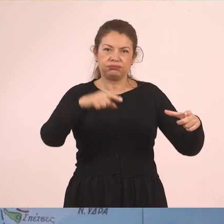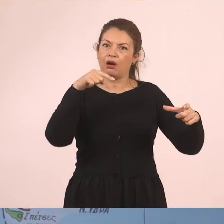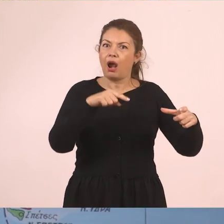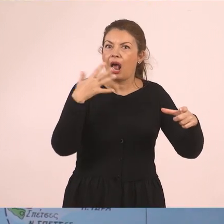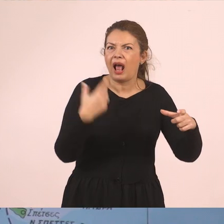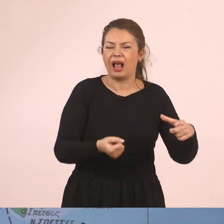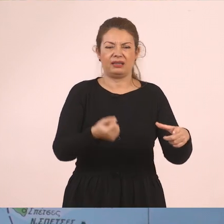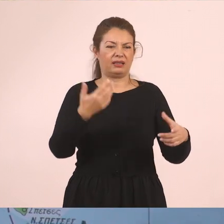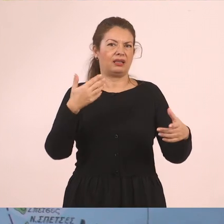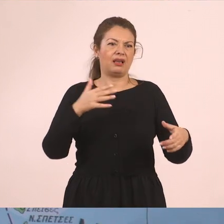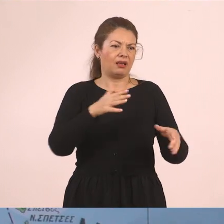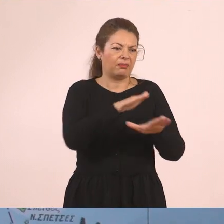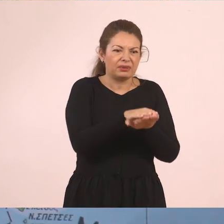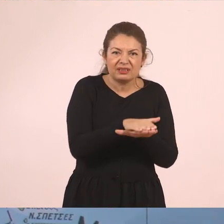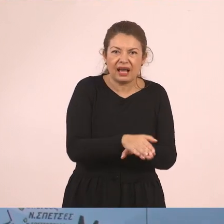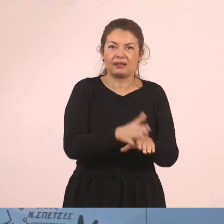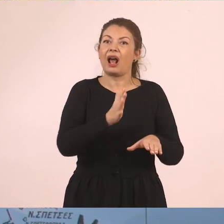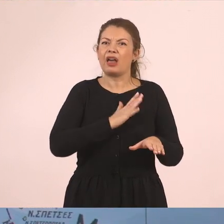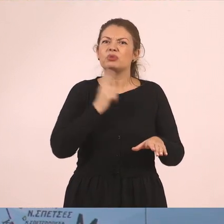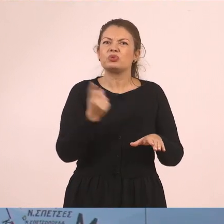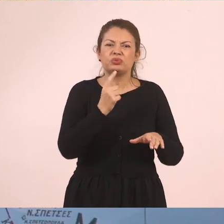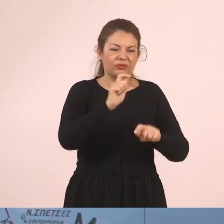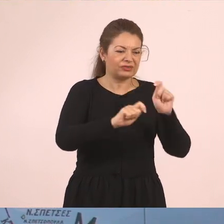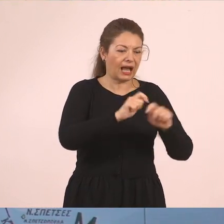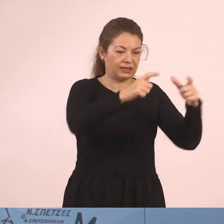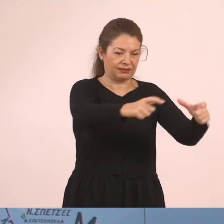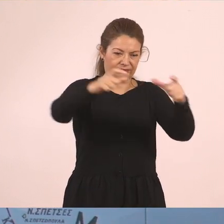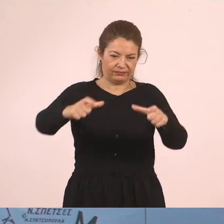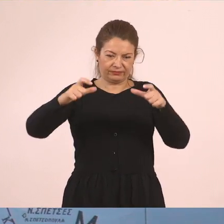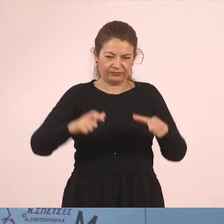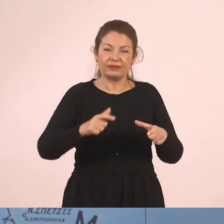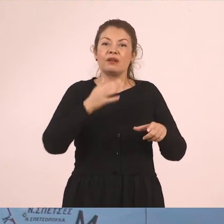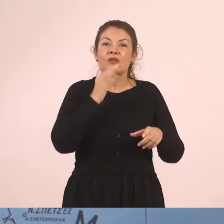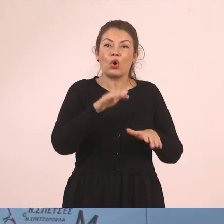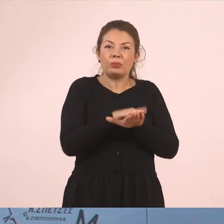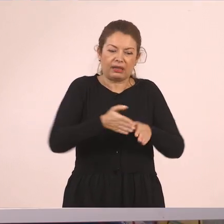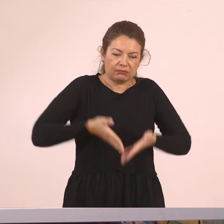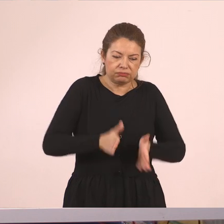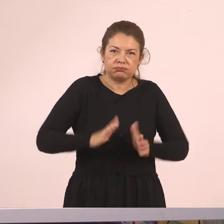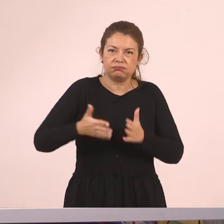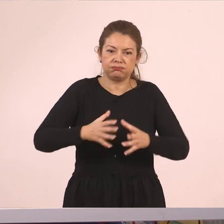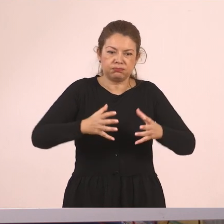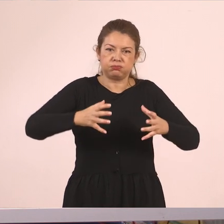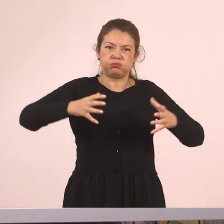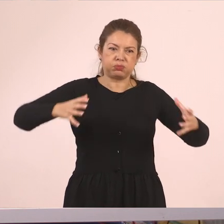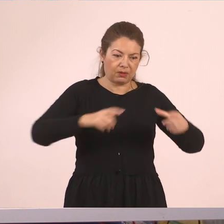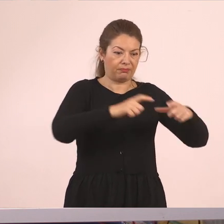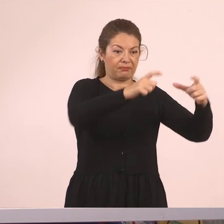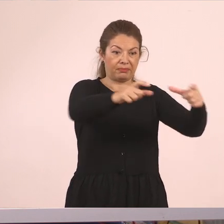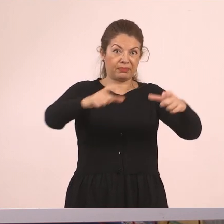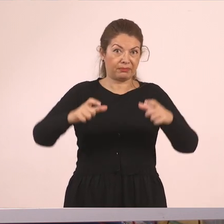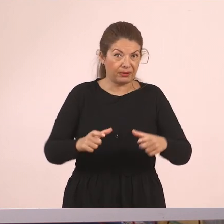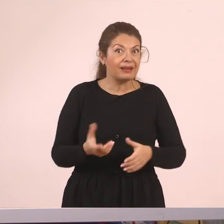σε ηχθειοκαλλιέργειες. Και εκεί θα συναντήσετε μια ιδιαίτερη και σπάνια ομορφιά. Οι ψαράδες,